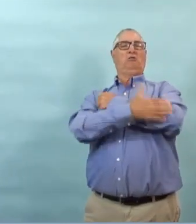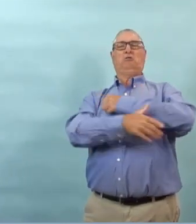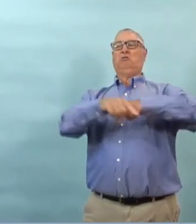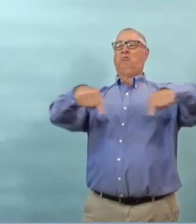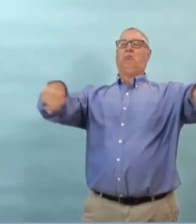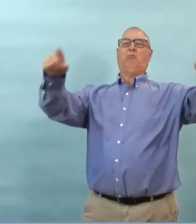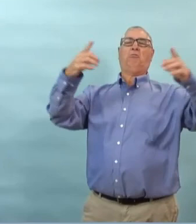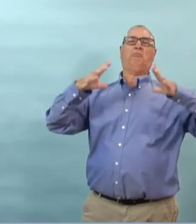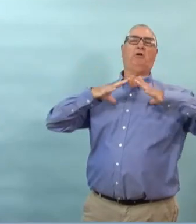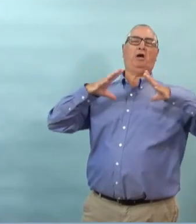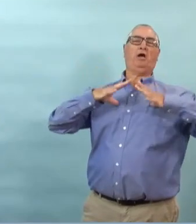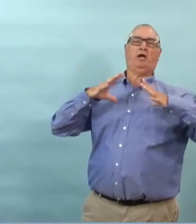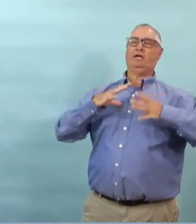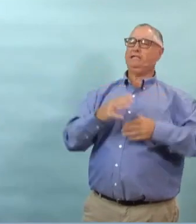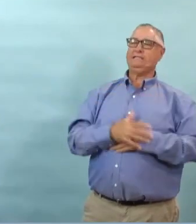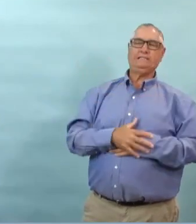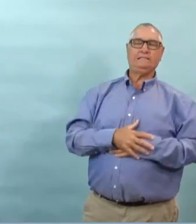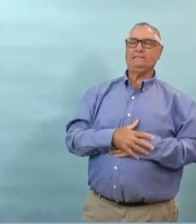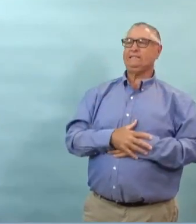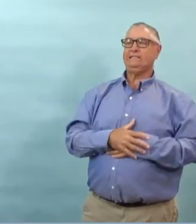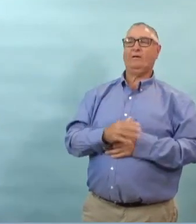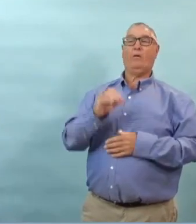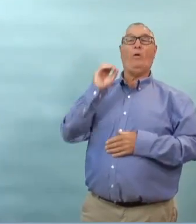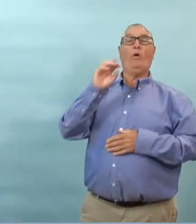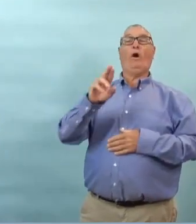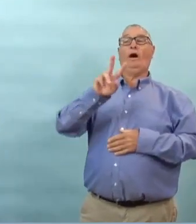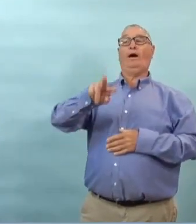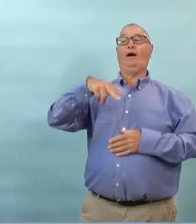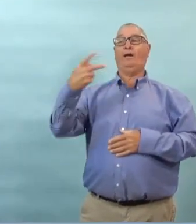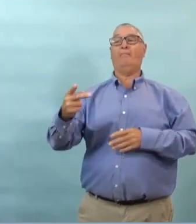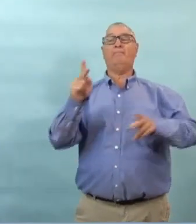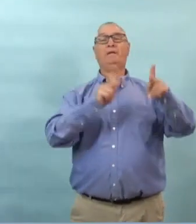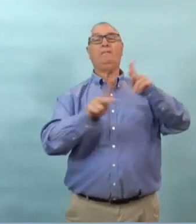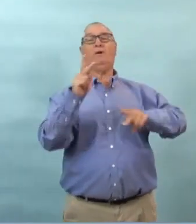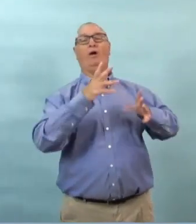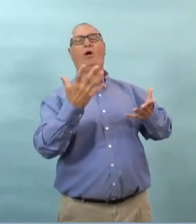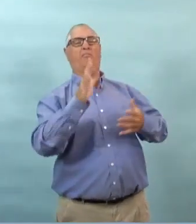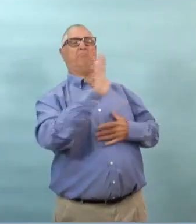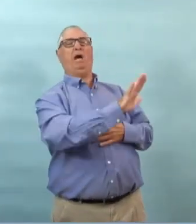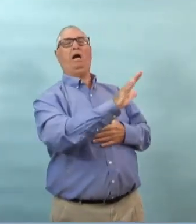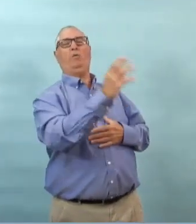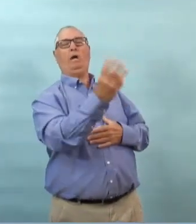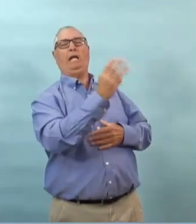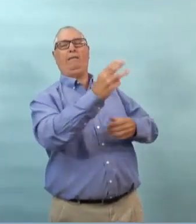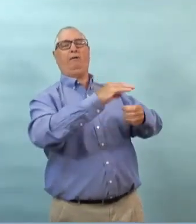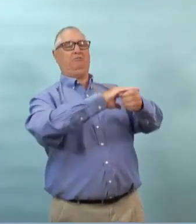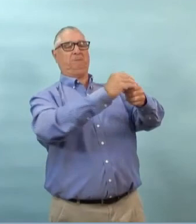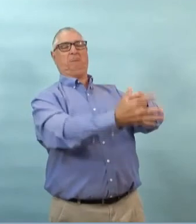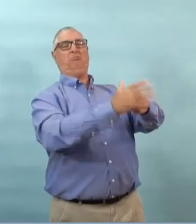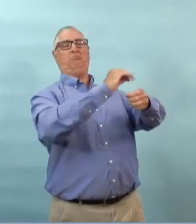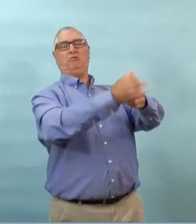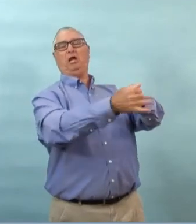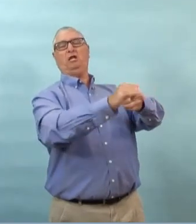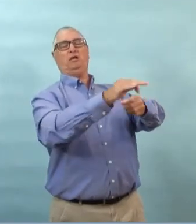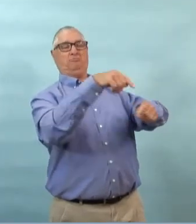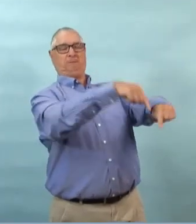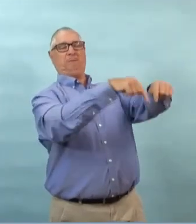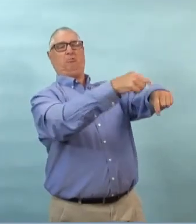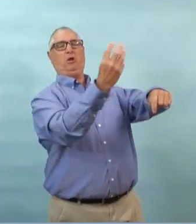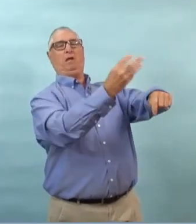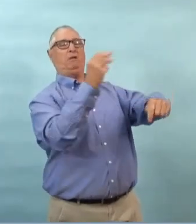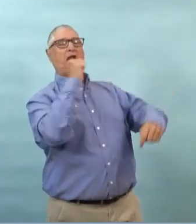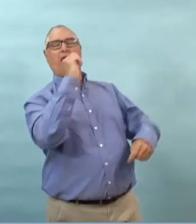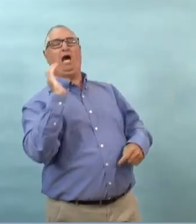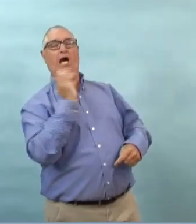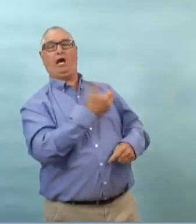au début les gens voyaient les cas à winnipeg disait ah c'est quelque chose qui se passe seulement à winnipeg maintenant tous ces cas sont à l'extérieur de winnipeg alors